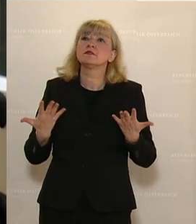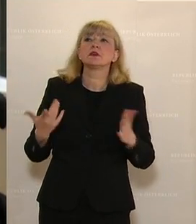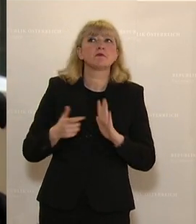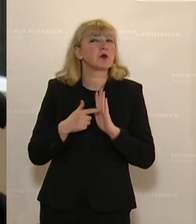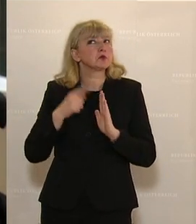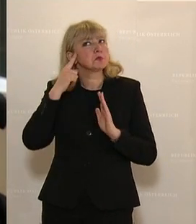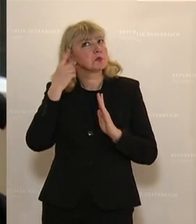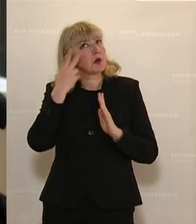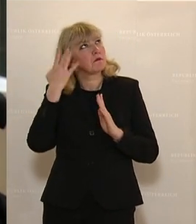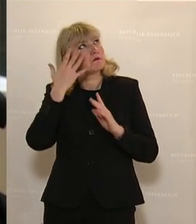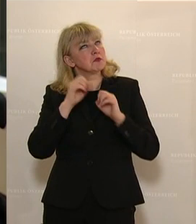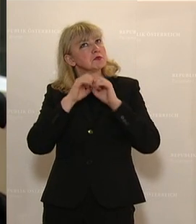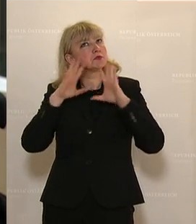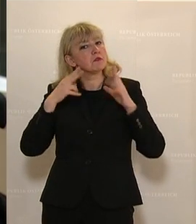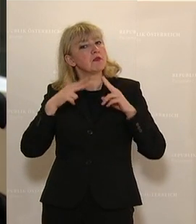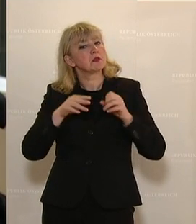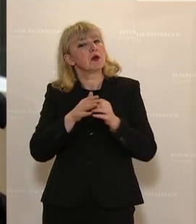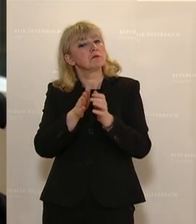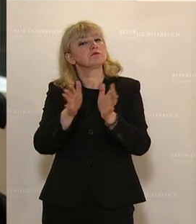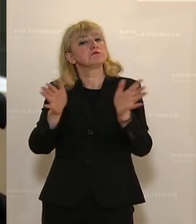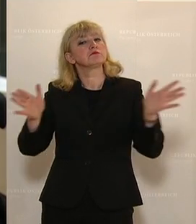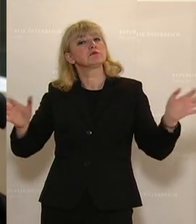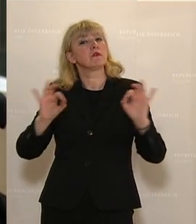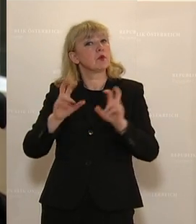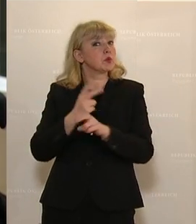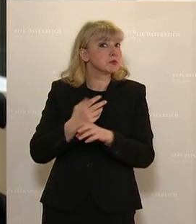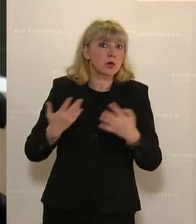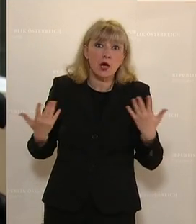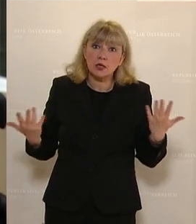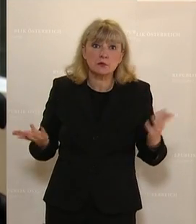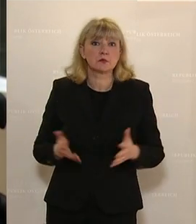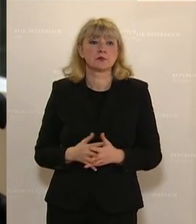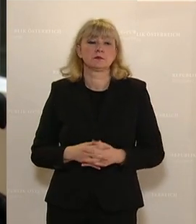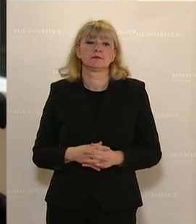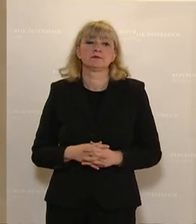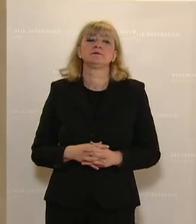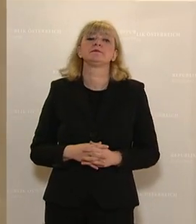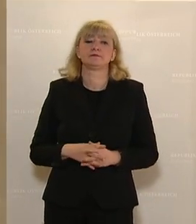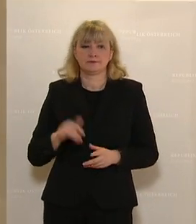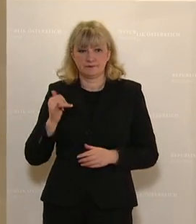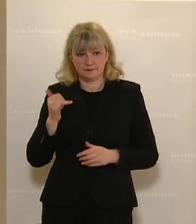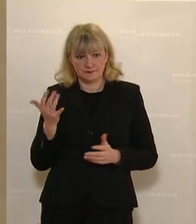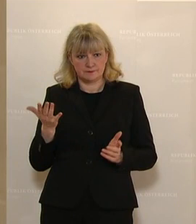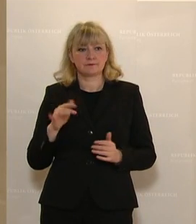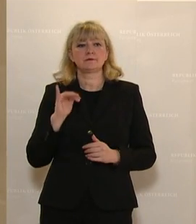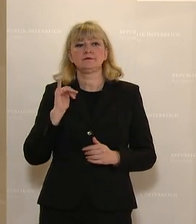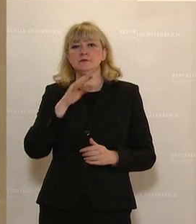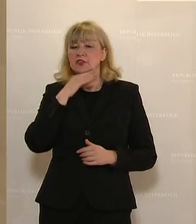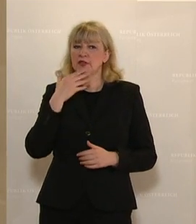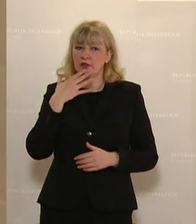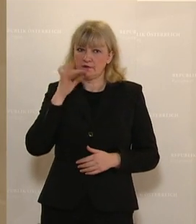können Sie sich solche weitere Öffnungsschritte für ganz Österreich vorstellen? Ja, Frau Abgeordnete, vielen Dank dafür.